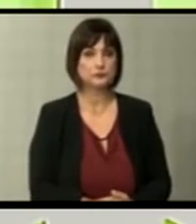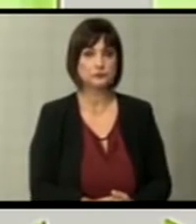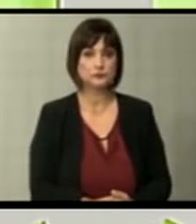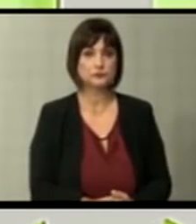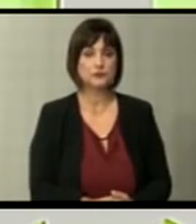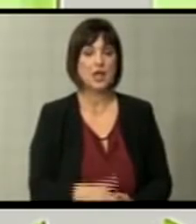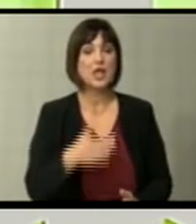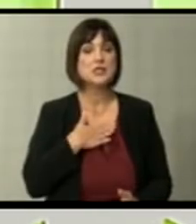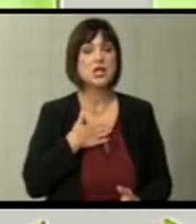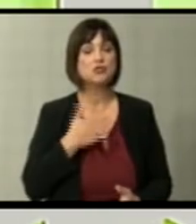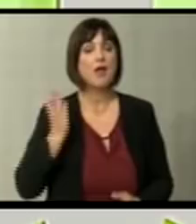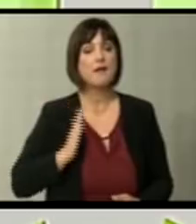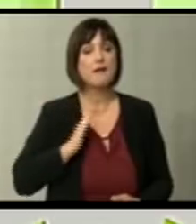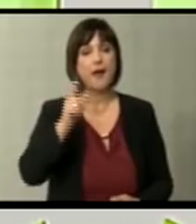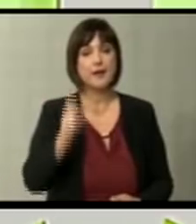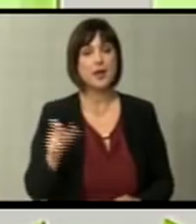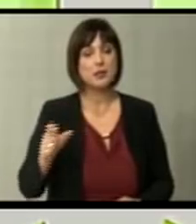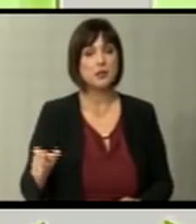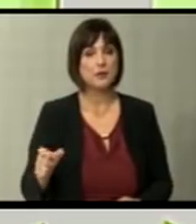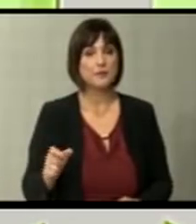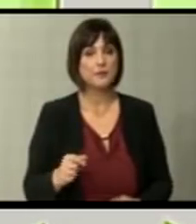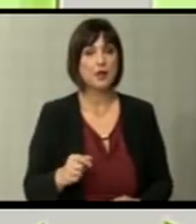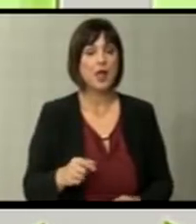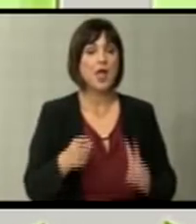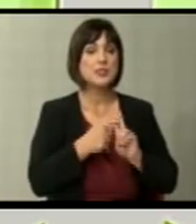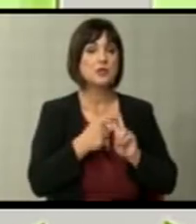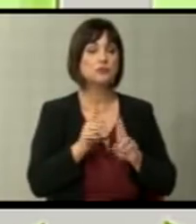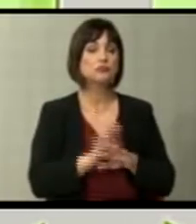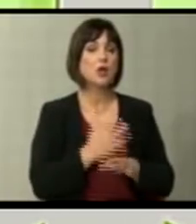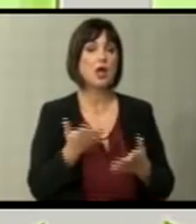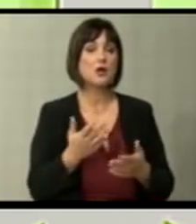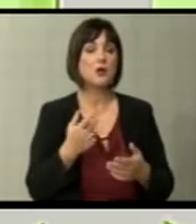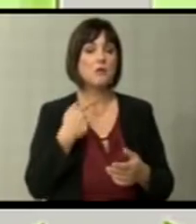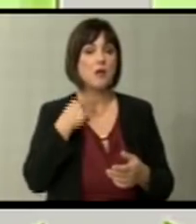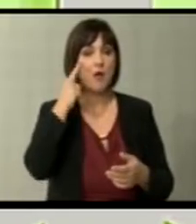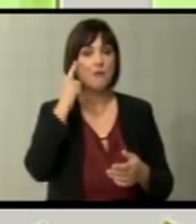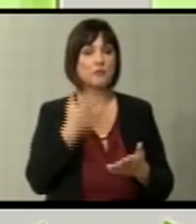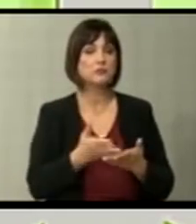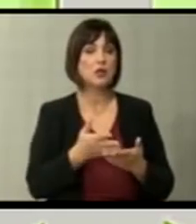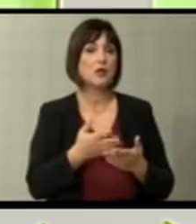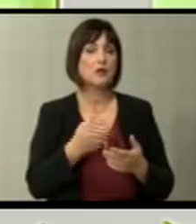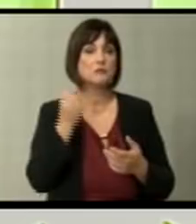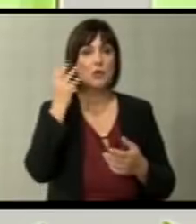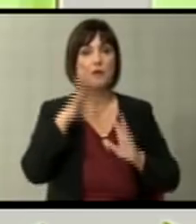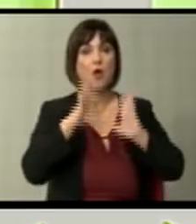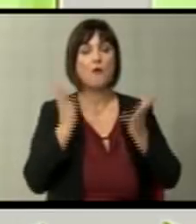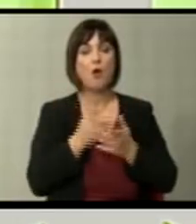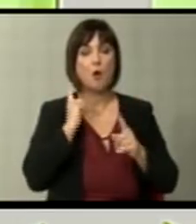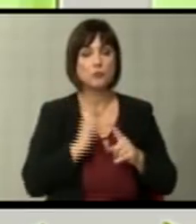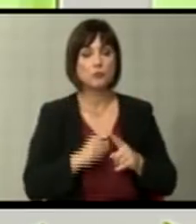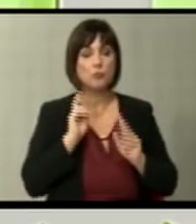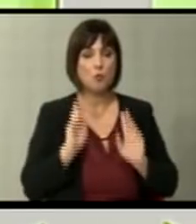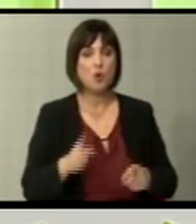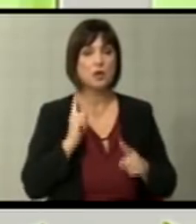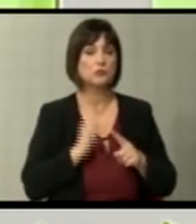Нашите граѓани НАТО го доживуват како абстрактен концепт тоа дефинитивно мора да се